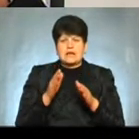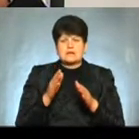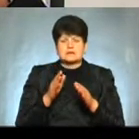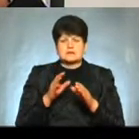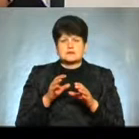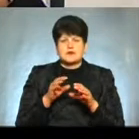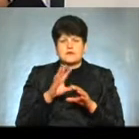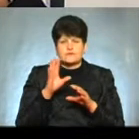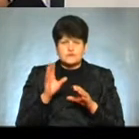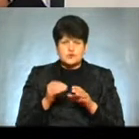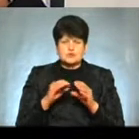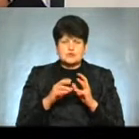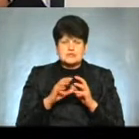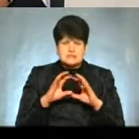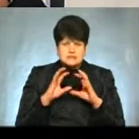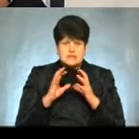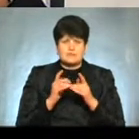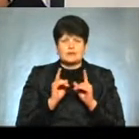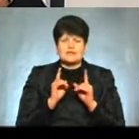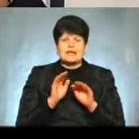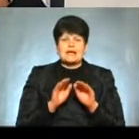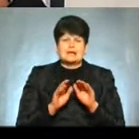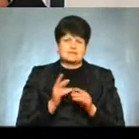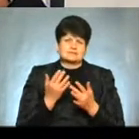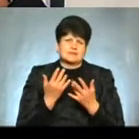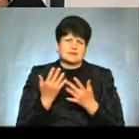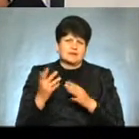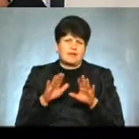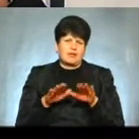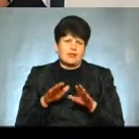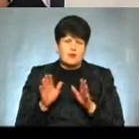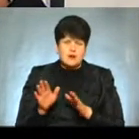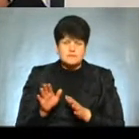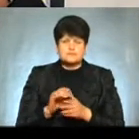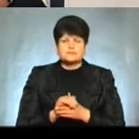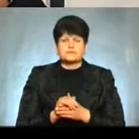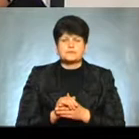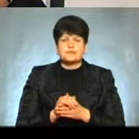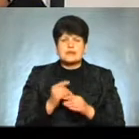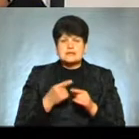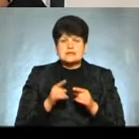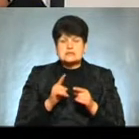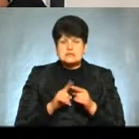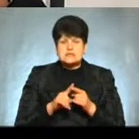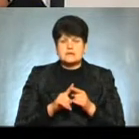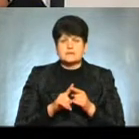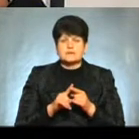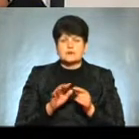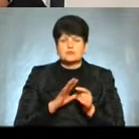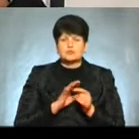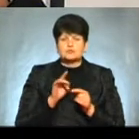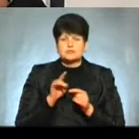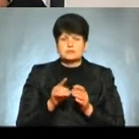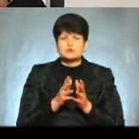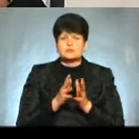І це умовилося тим, що більше